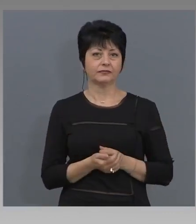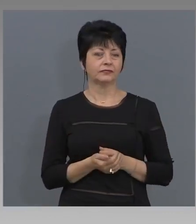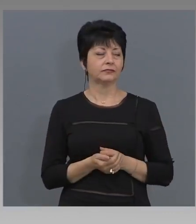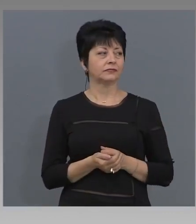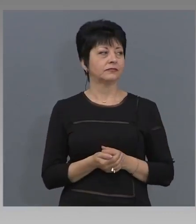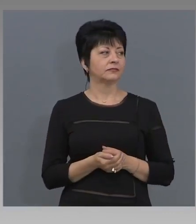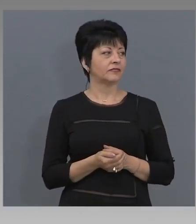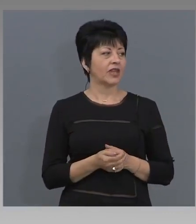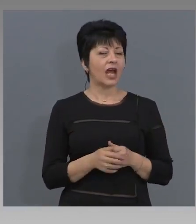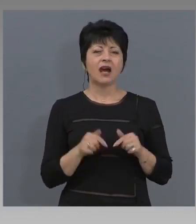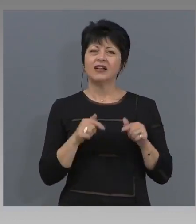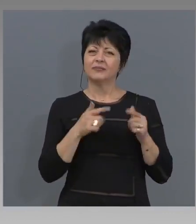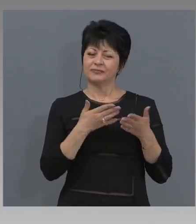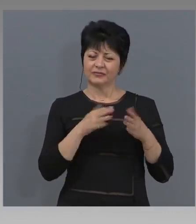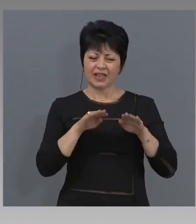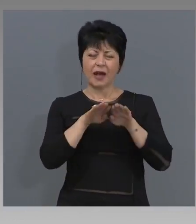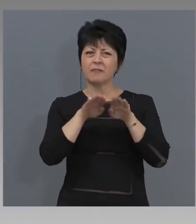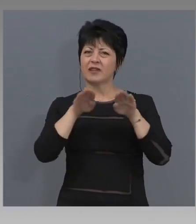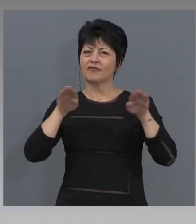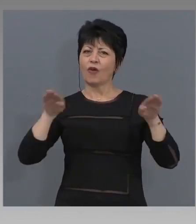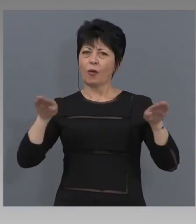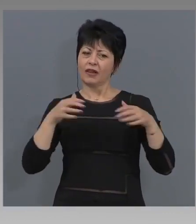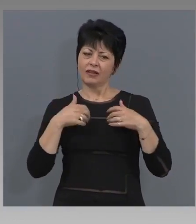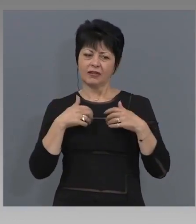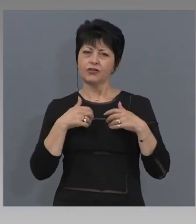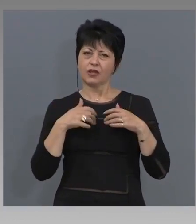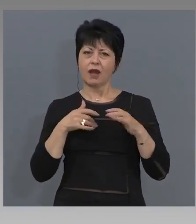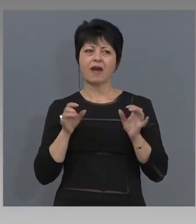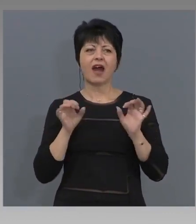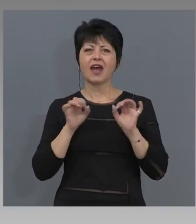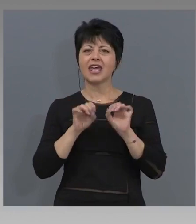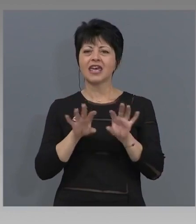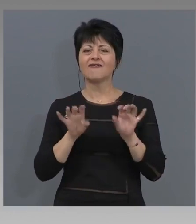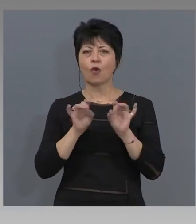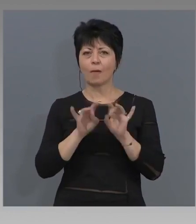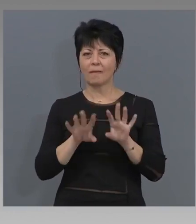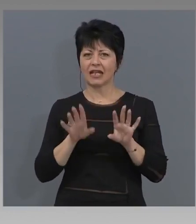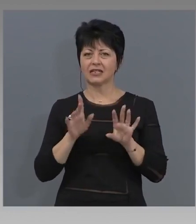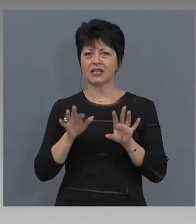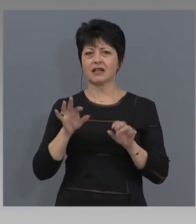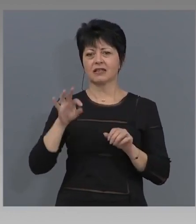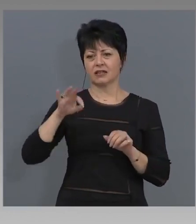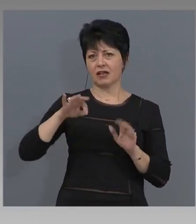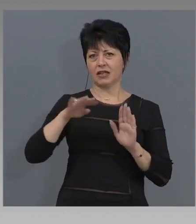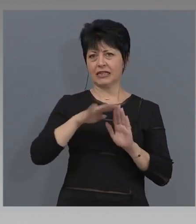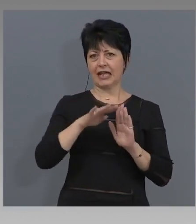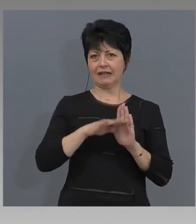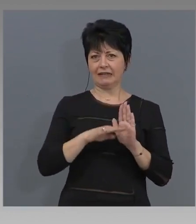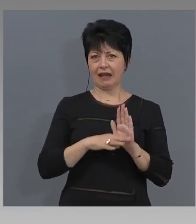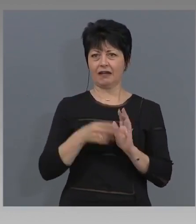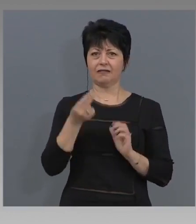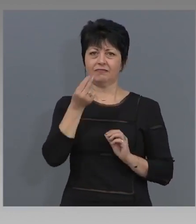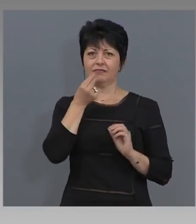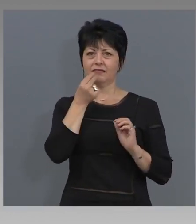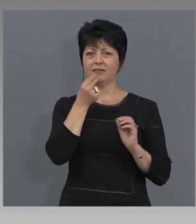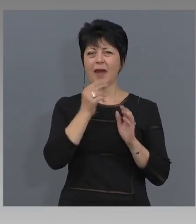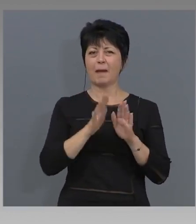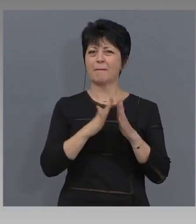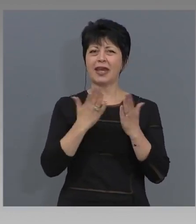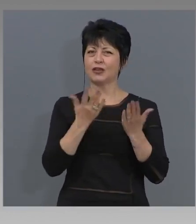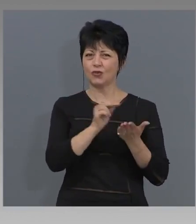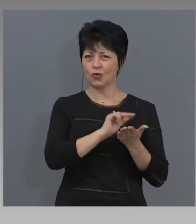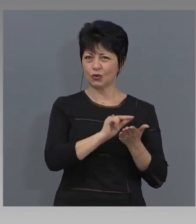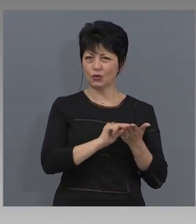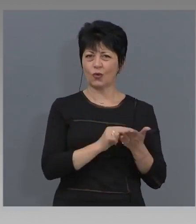На тази платформа ще има информация за всичките тези стандарти, изисквания, менюта, храни, които